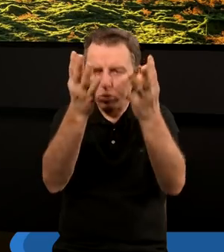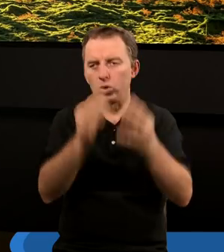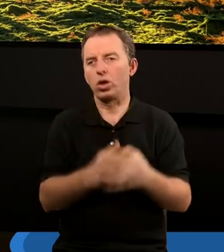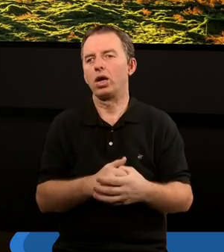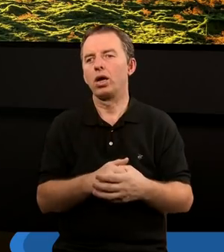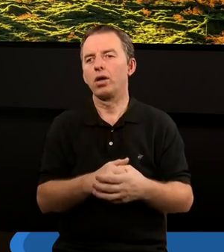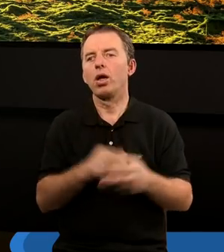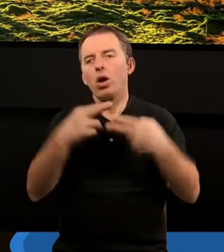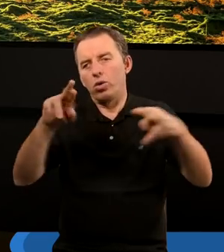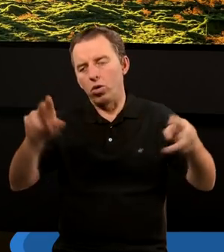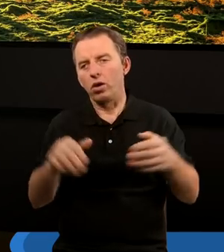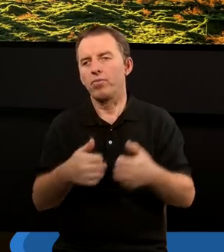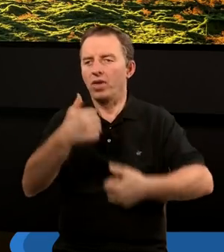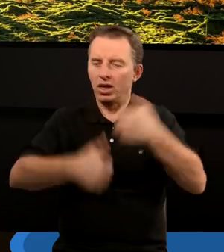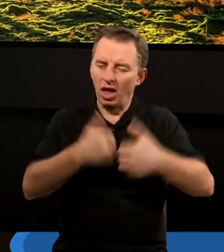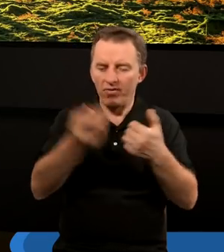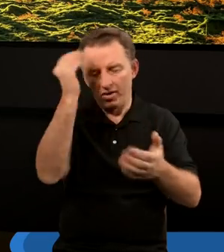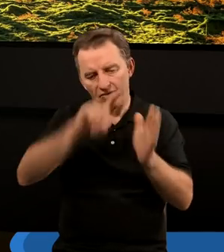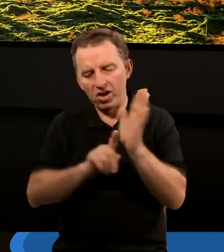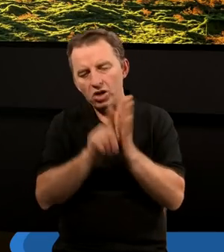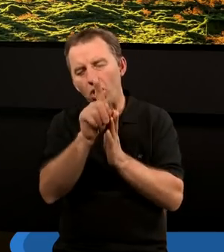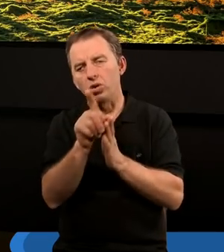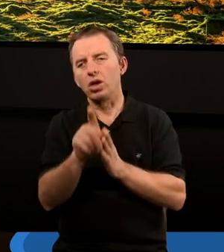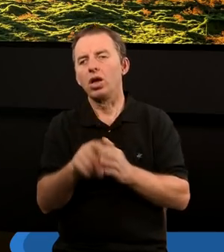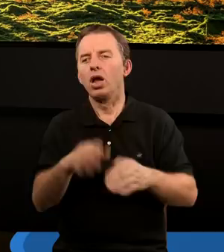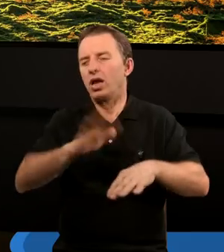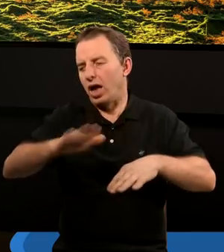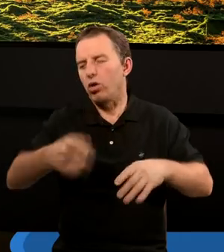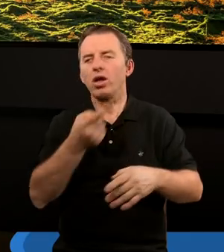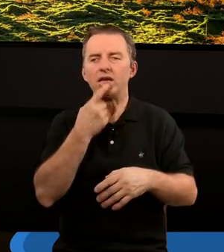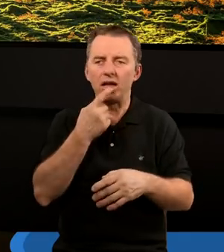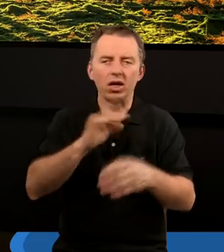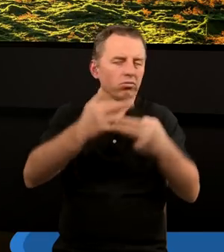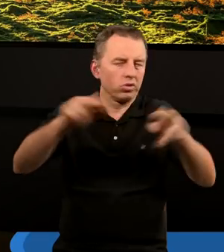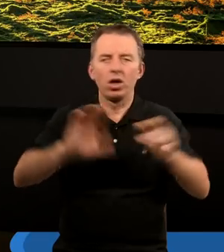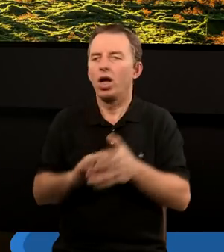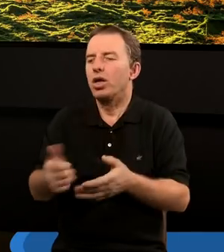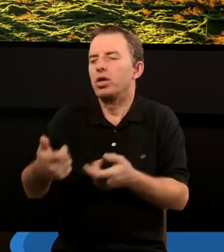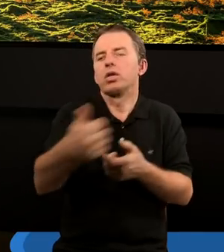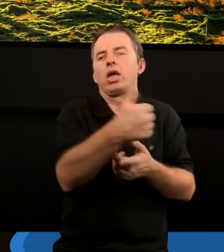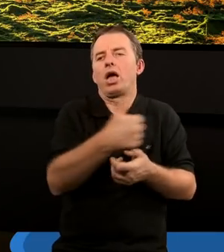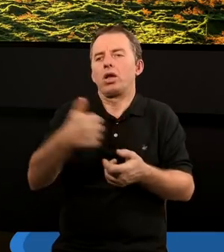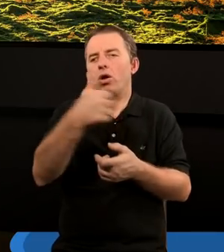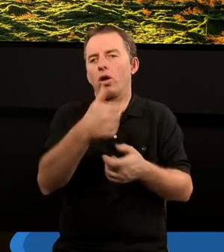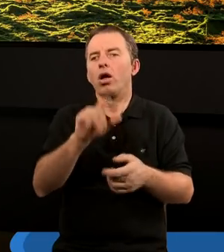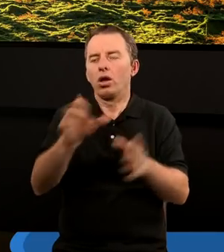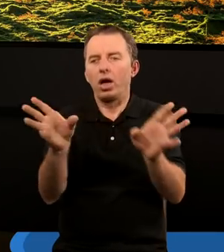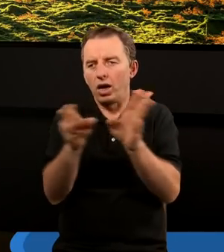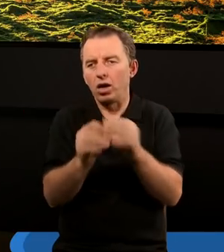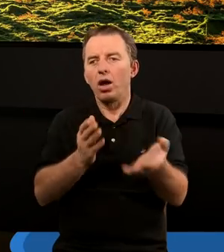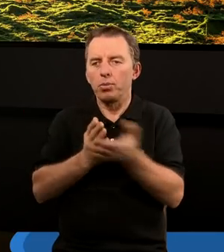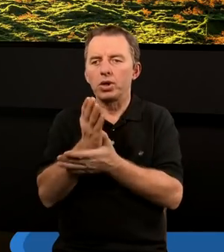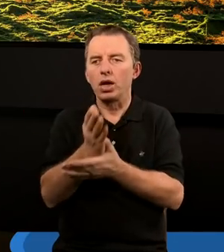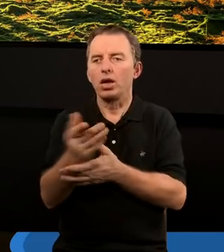różnych zawodów, wykształcenia, narodowości, języka, jednoczy nas Jego Słowo